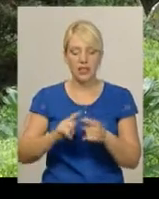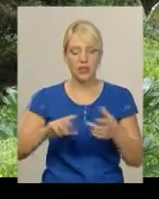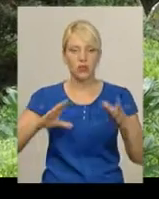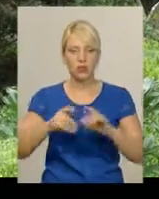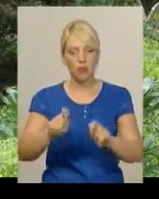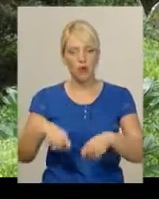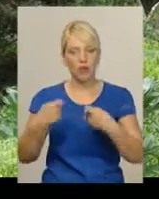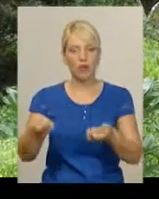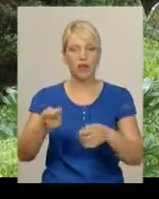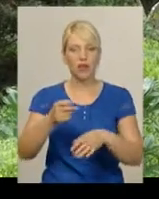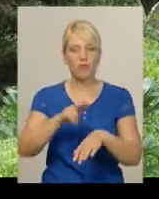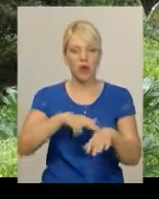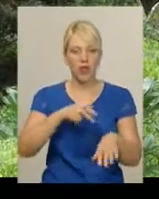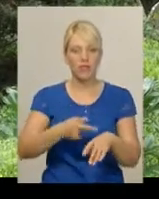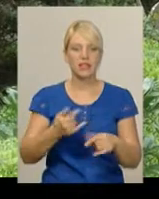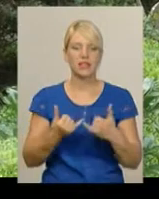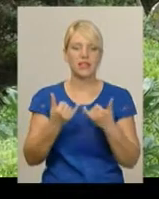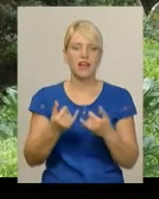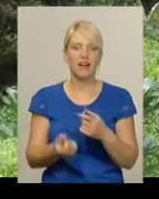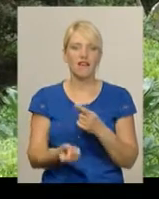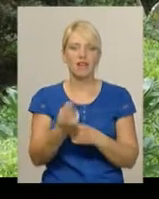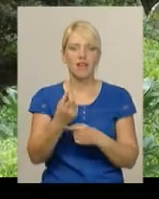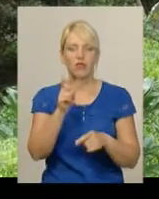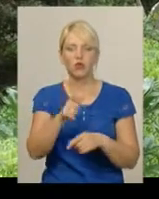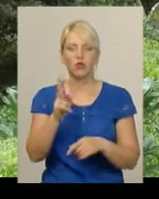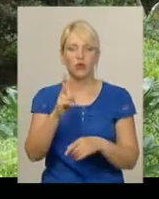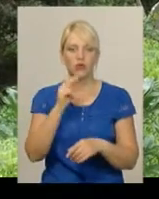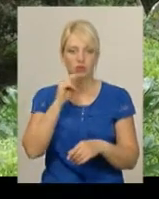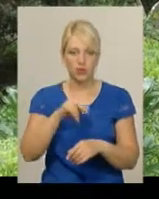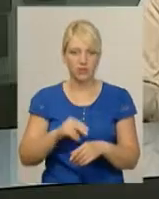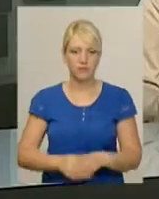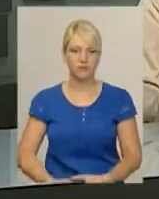встановлення осіб, причетних до цього факту загибелі риби.